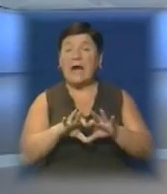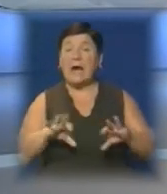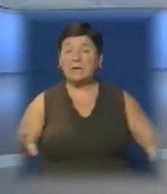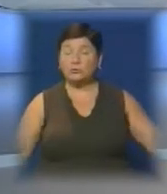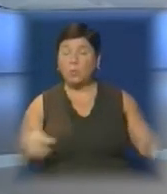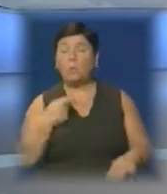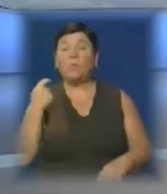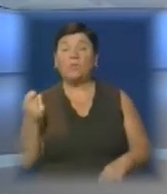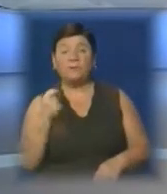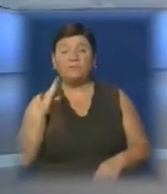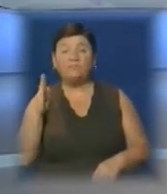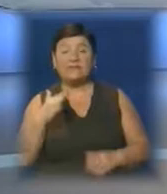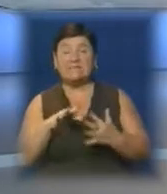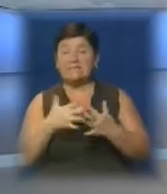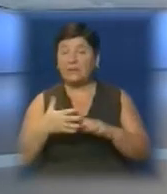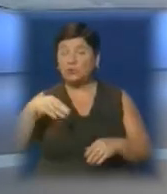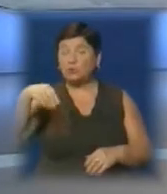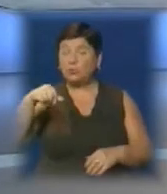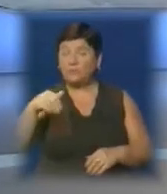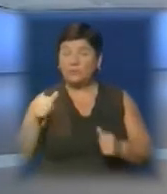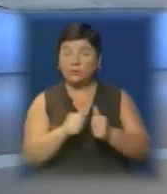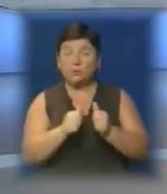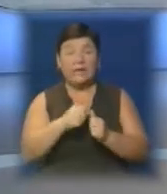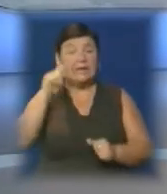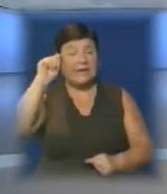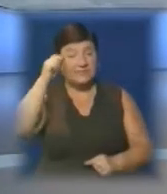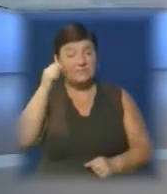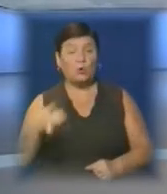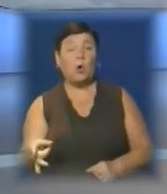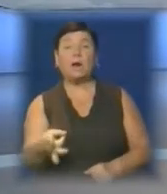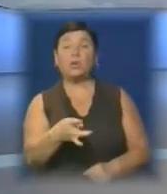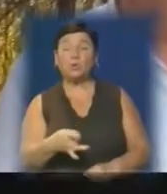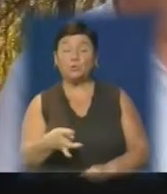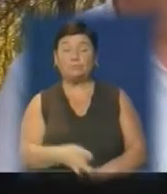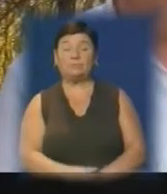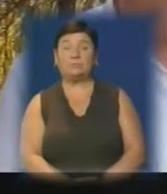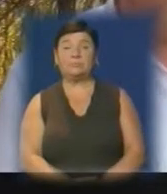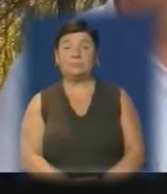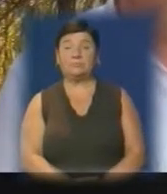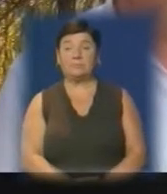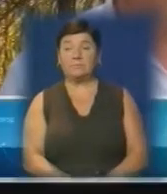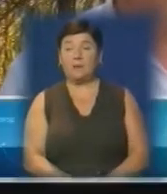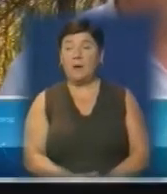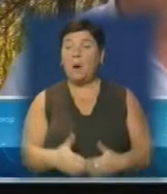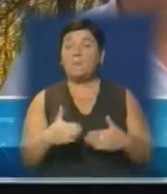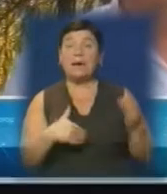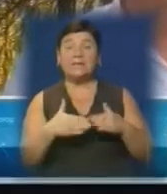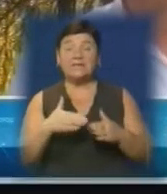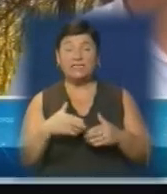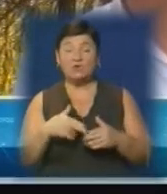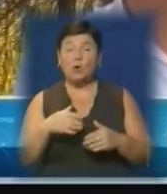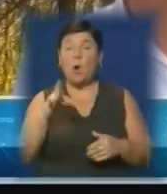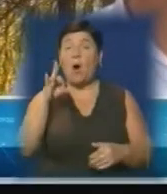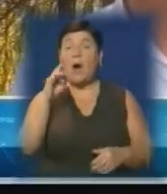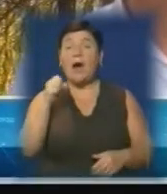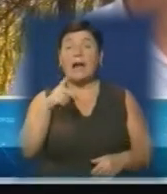протянули від селища Солотвино сусіднього Тячівського району. Томатично Рахівський район перейшов